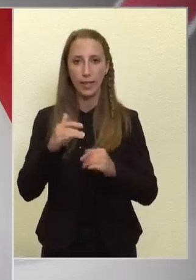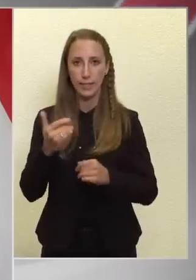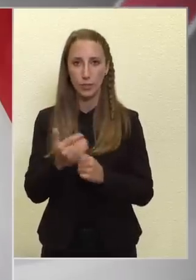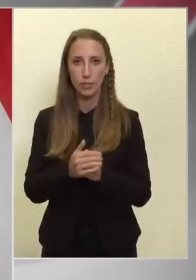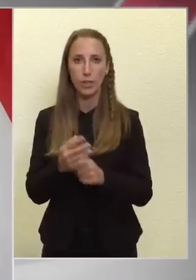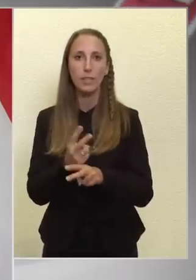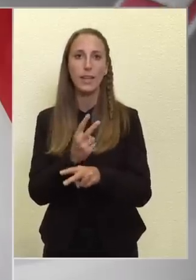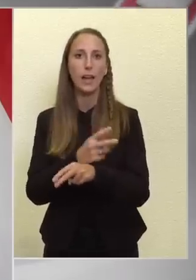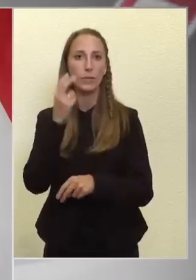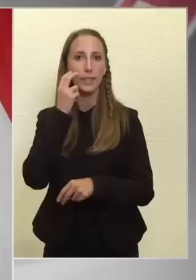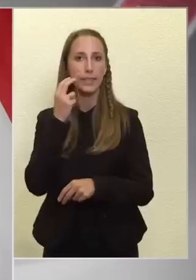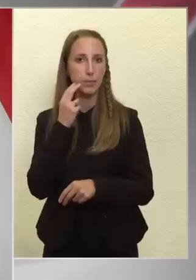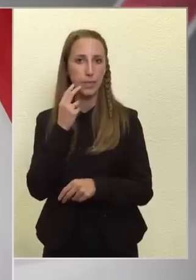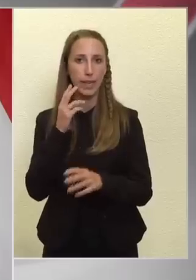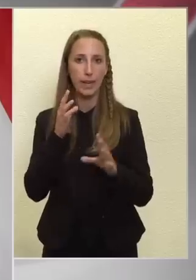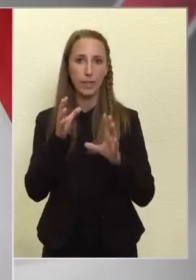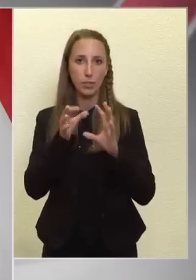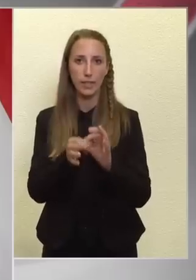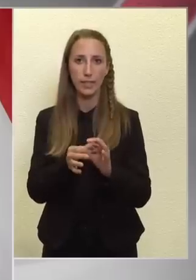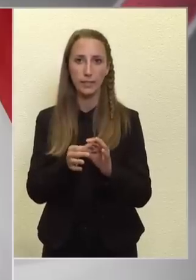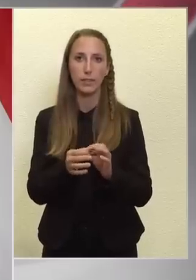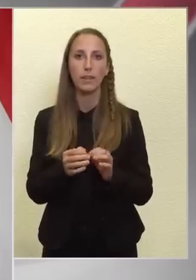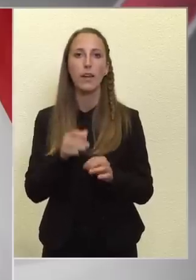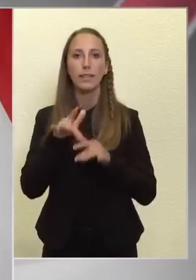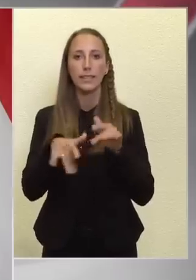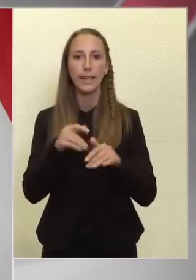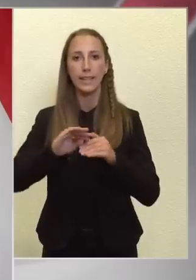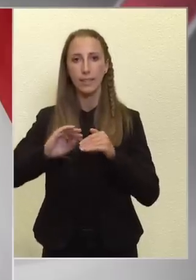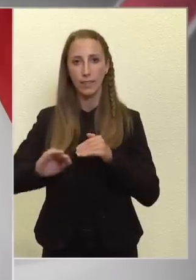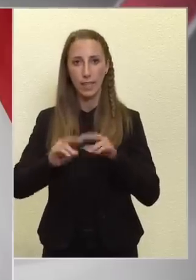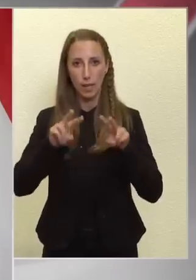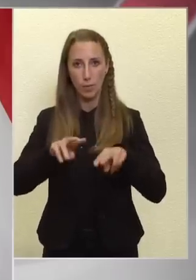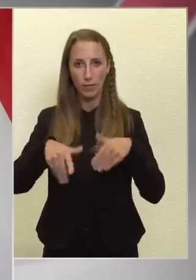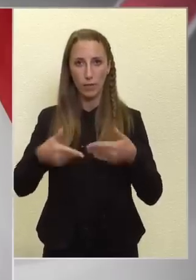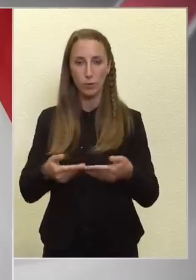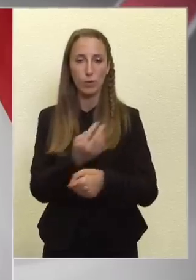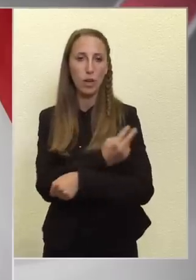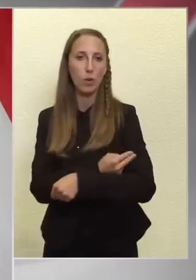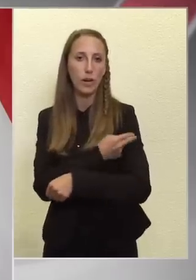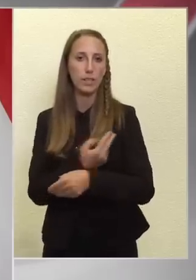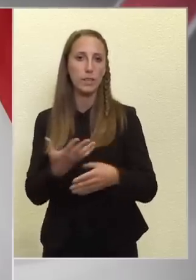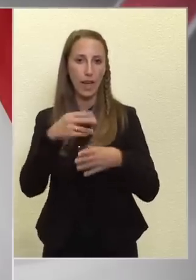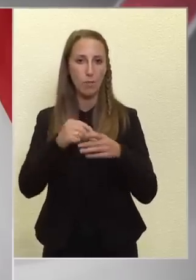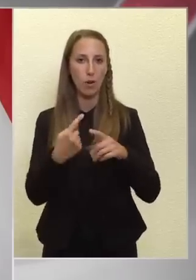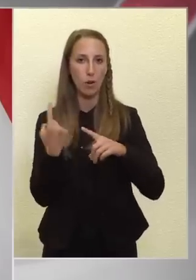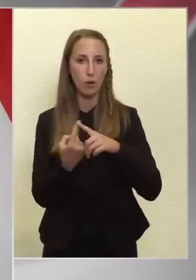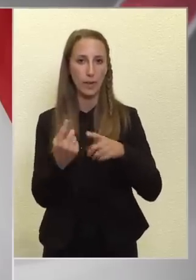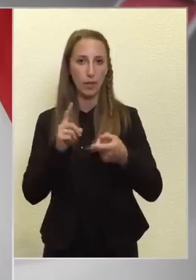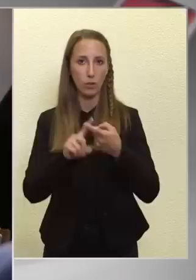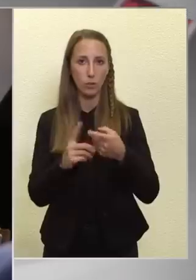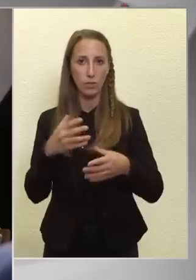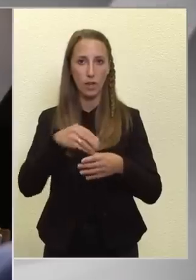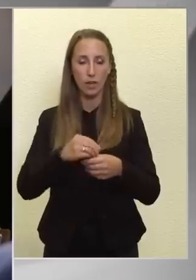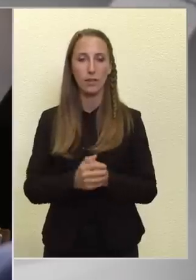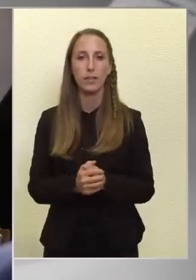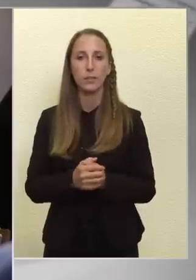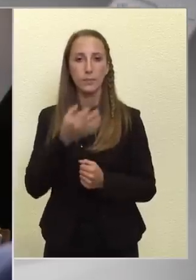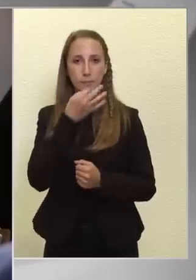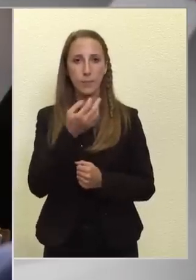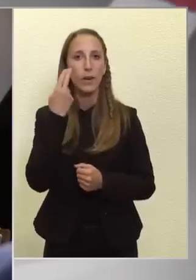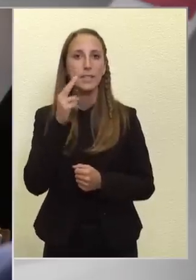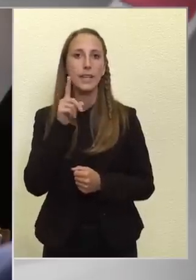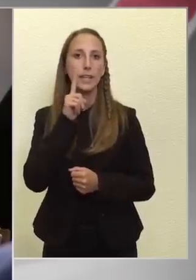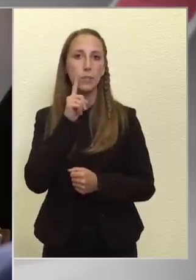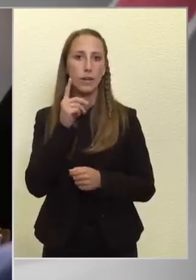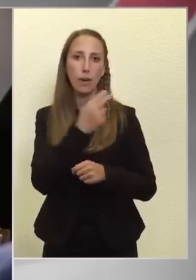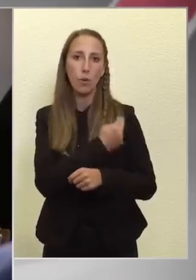az állami intézmények esetén néhány kivétellel valósul meg. A kórházak, azok ebben a körben tartoznak. A Szent Imre kórházba viszont